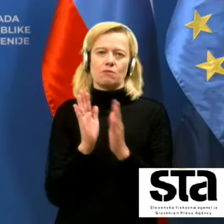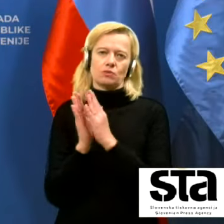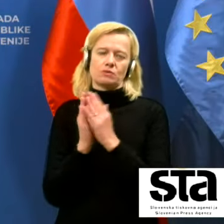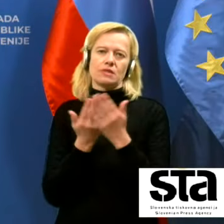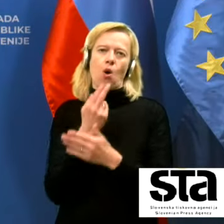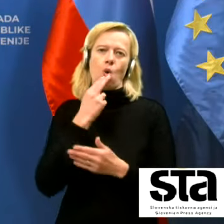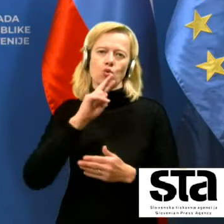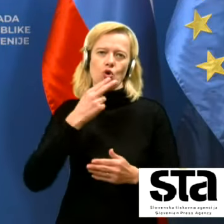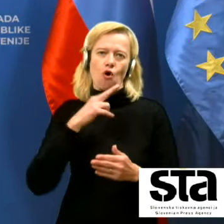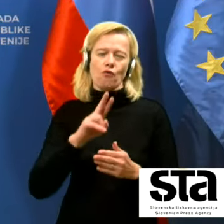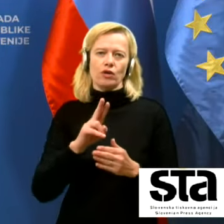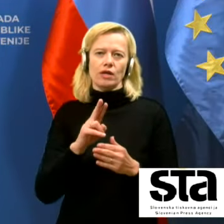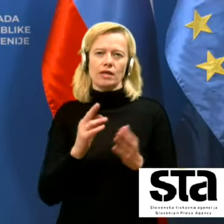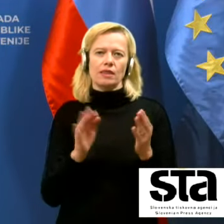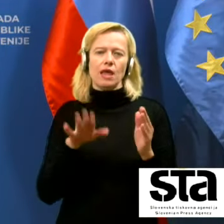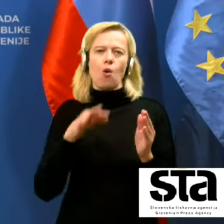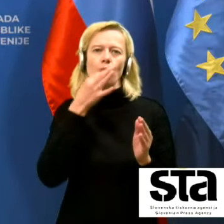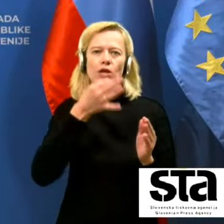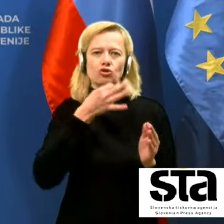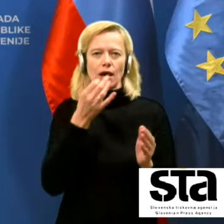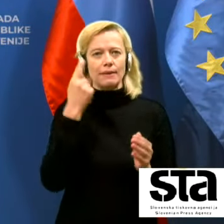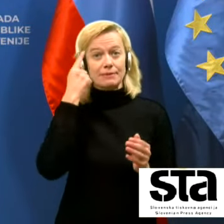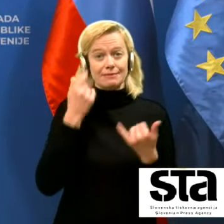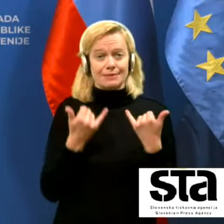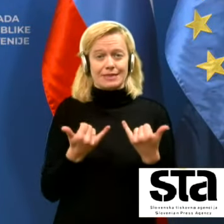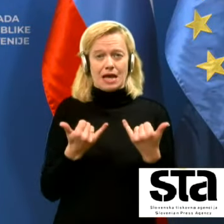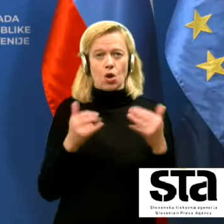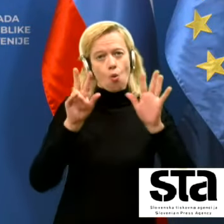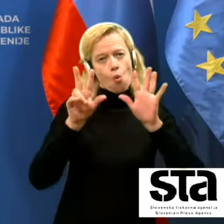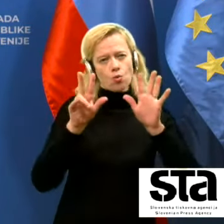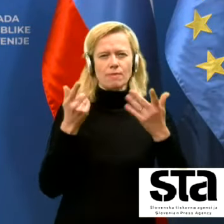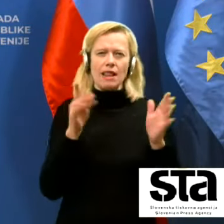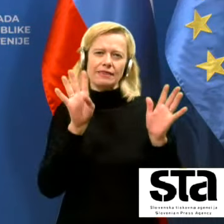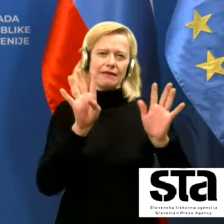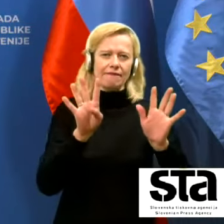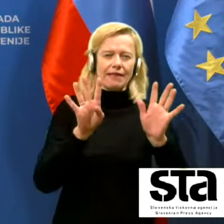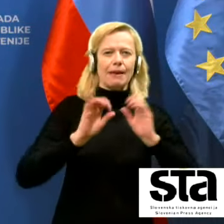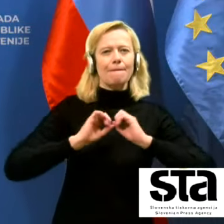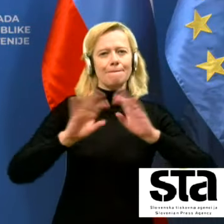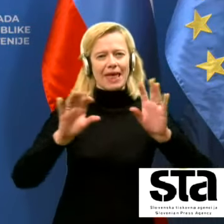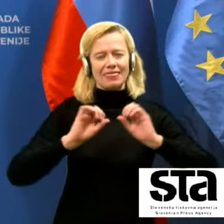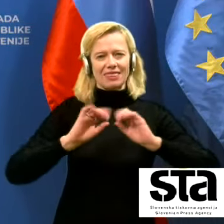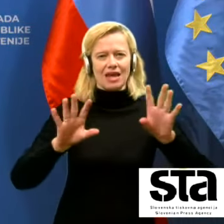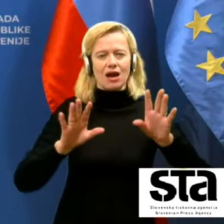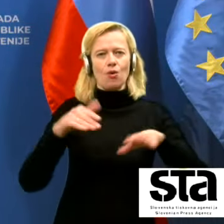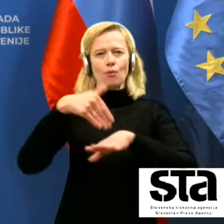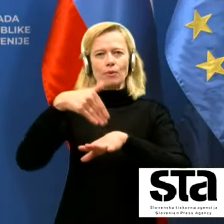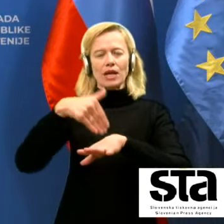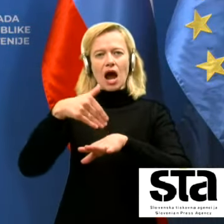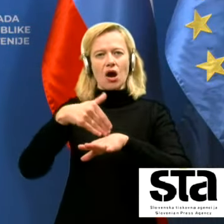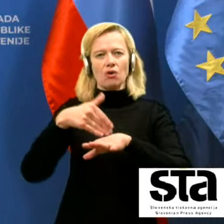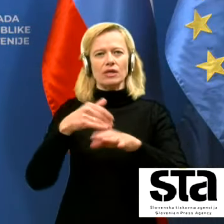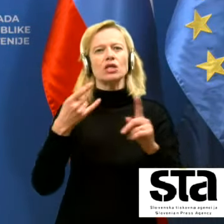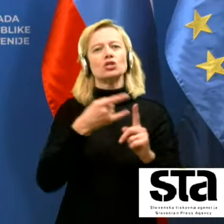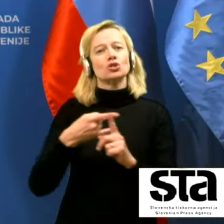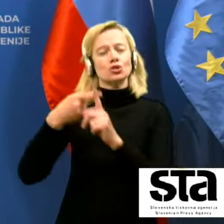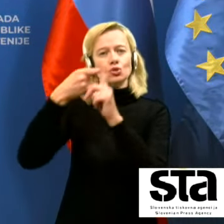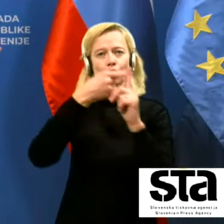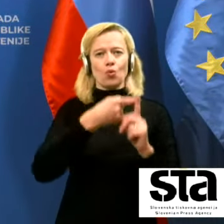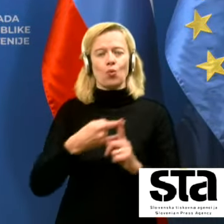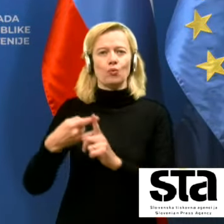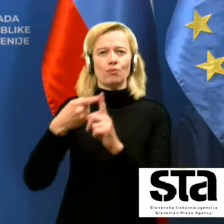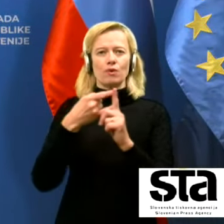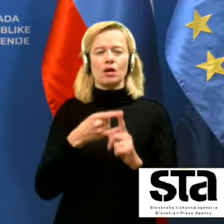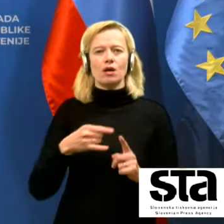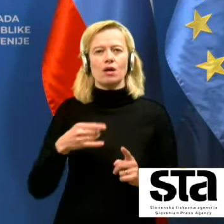vprašanja. Mislim, da imamo v tem trenutku osem ali devet medijev prijavljenih na Zoomu. In